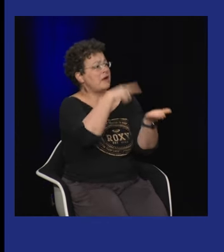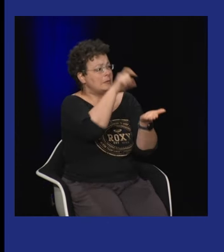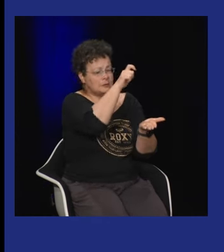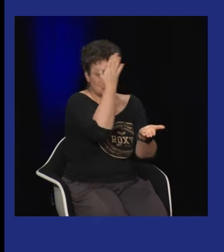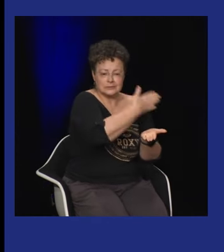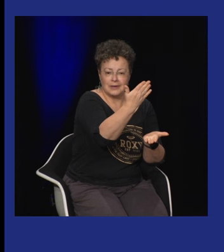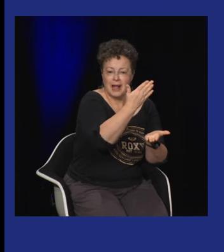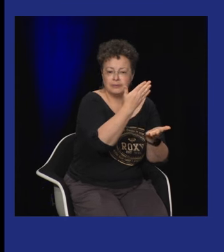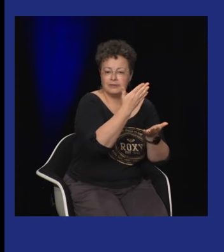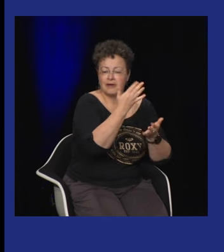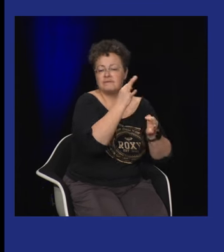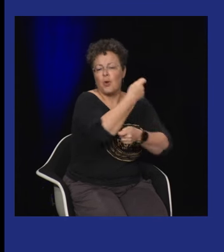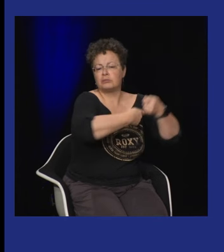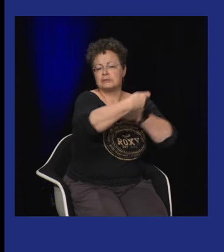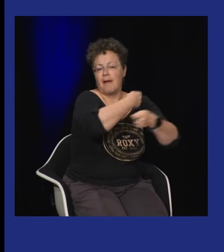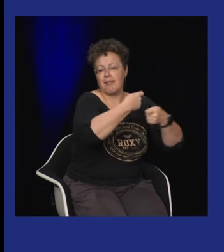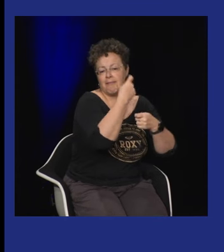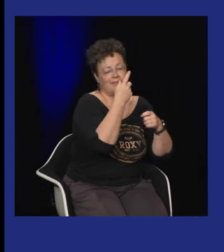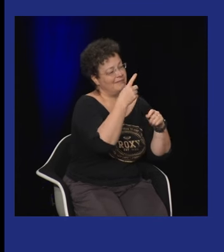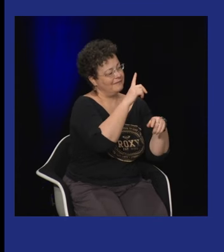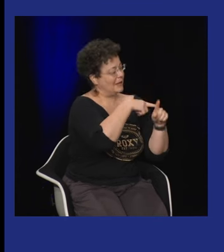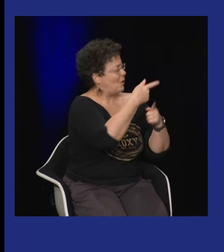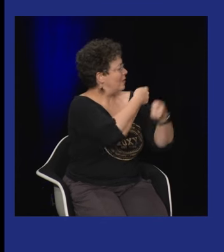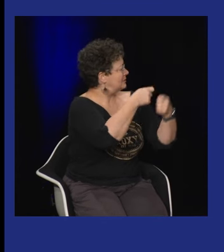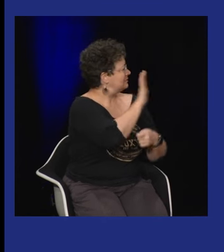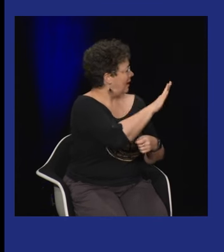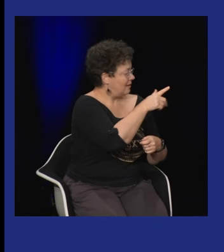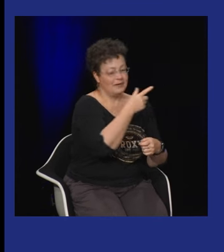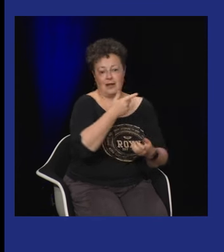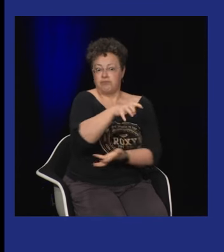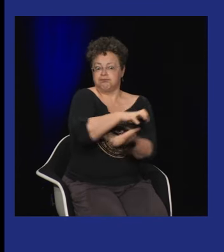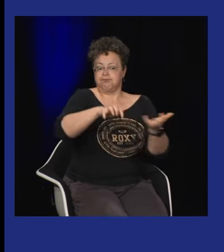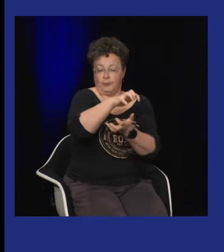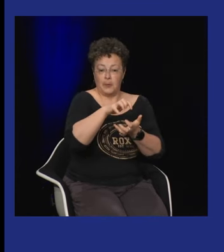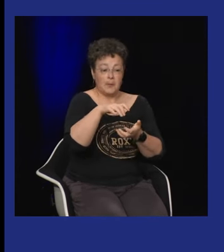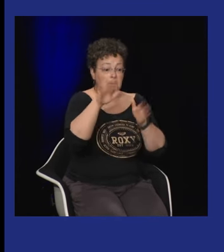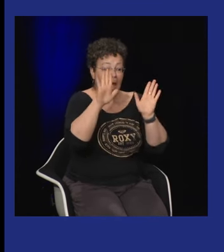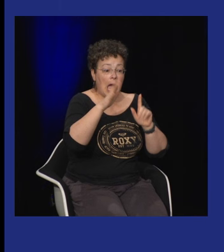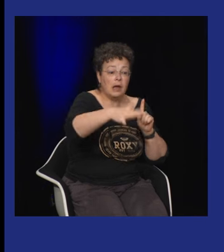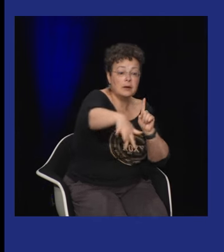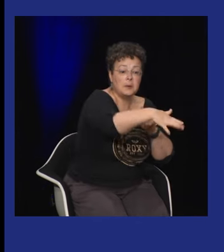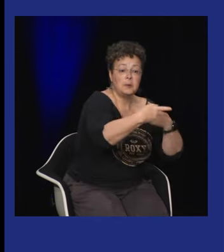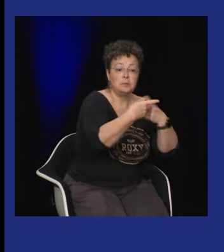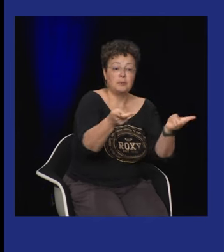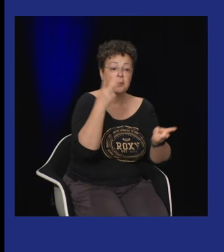pourquoi reprendre des personnes entendantes alors oui c'était des questions commerciales c'était des acteurs célèbres